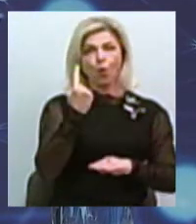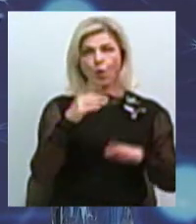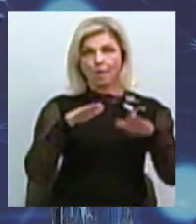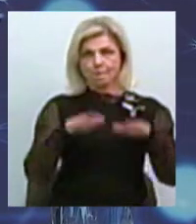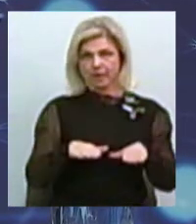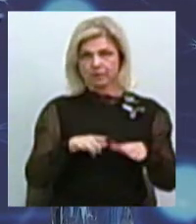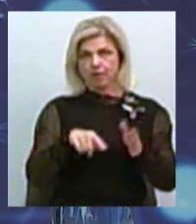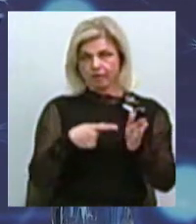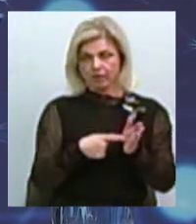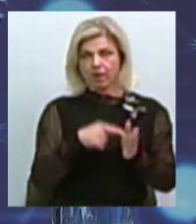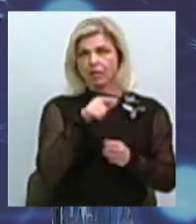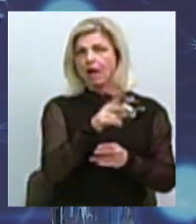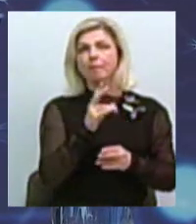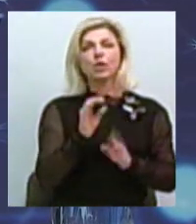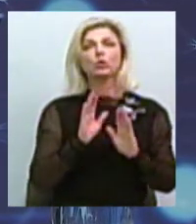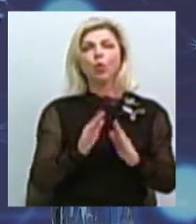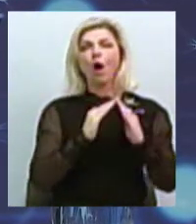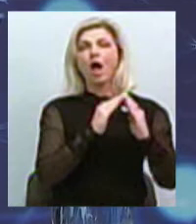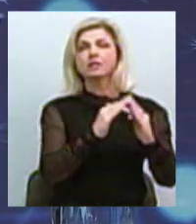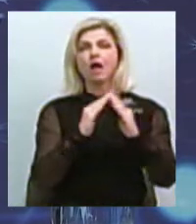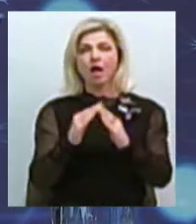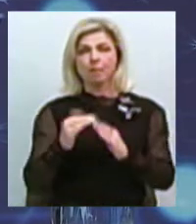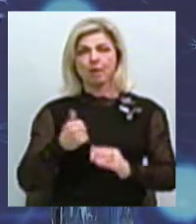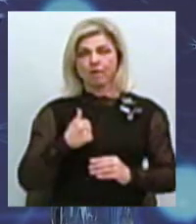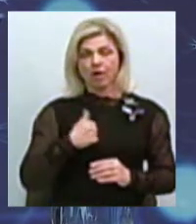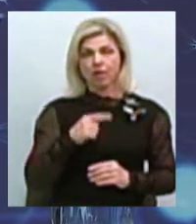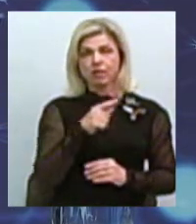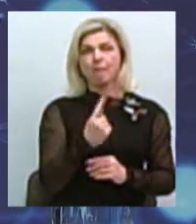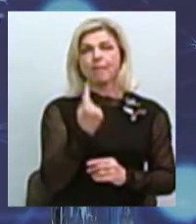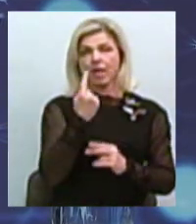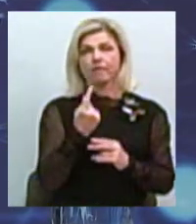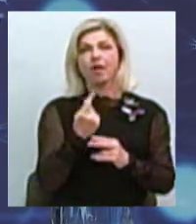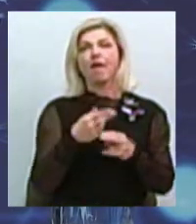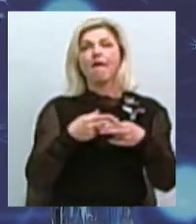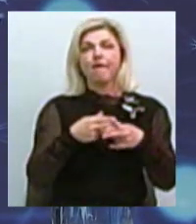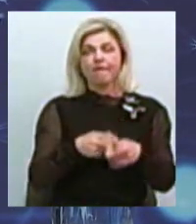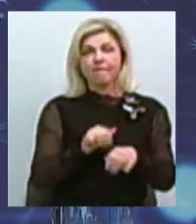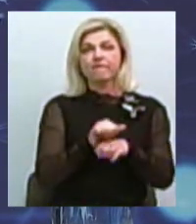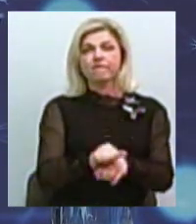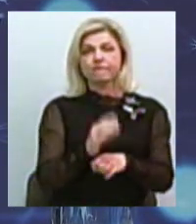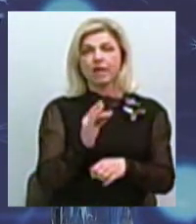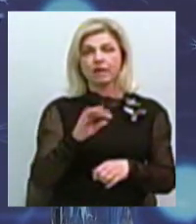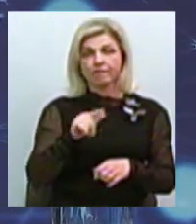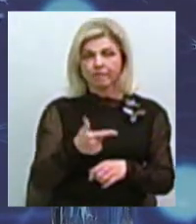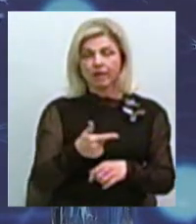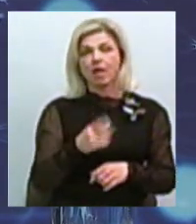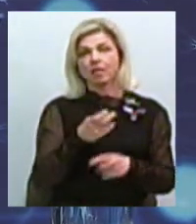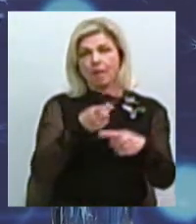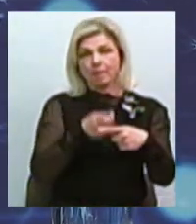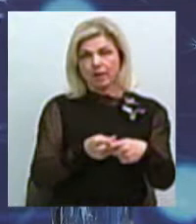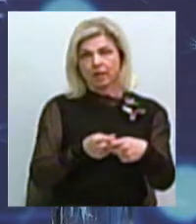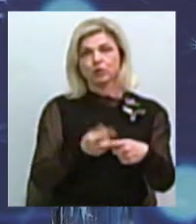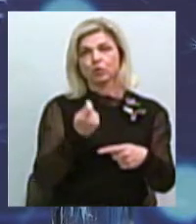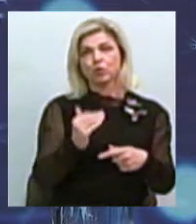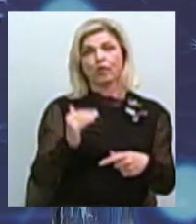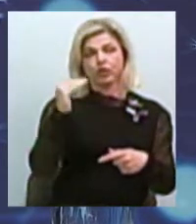і не тільки казарми там логічні, там і перша верфь, так вона була на перетині саме чуть вище